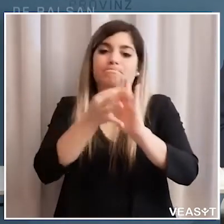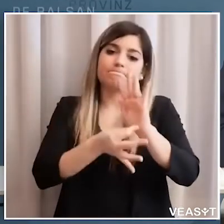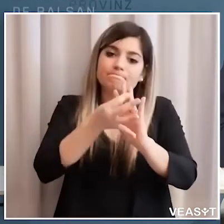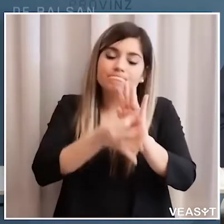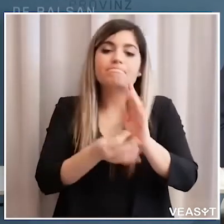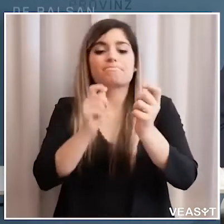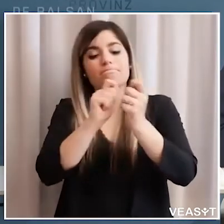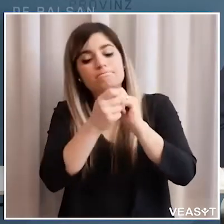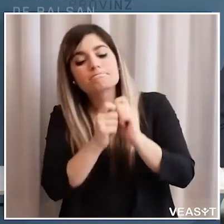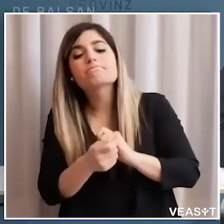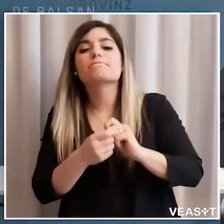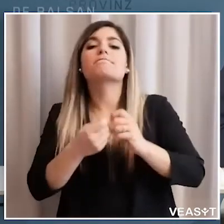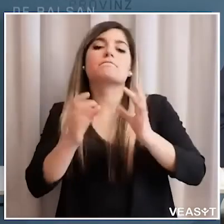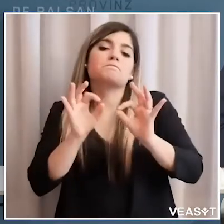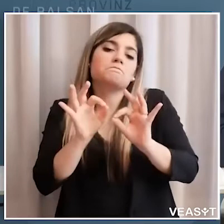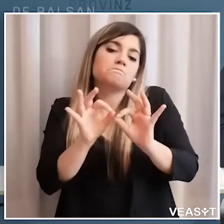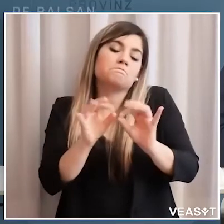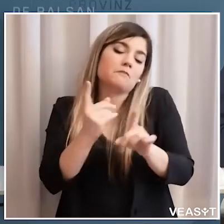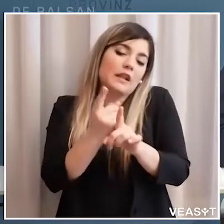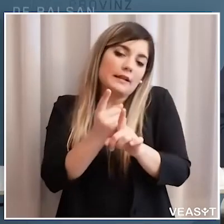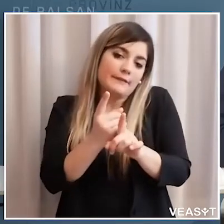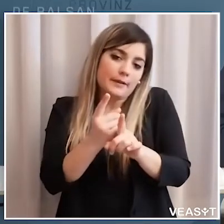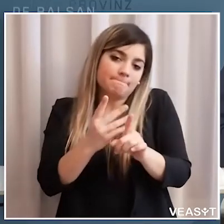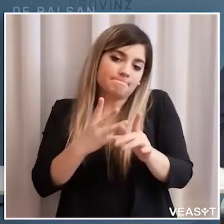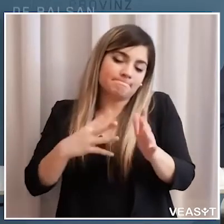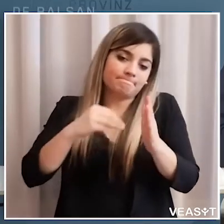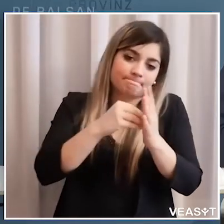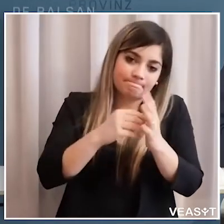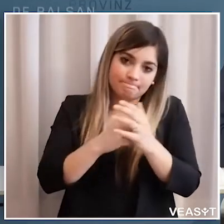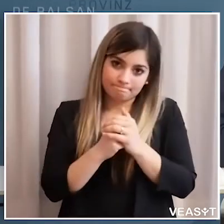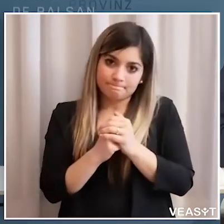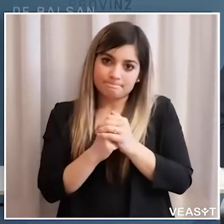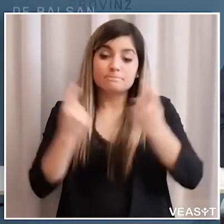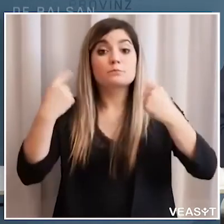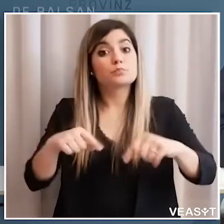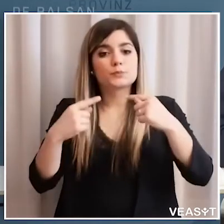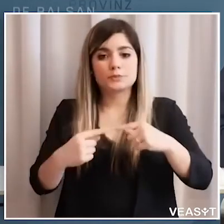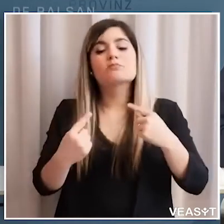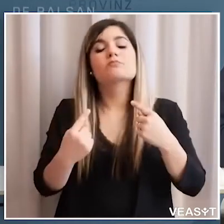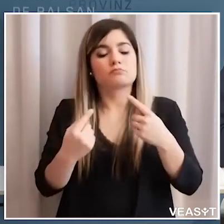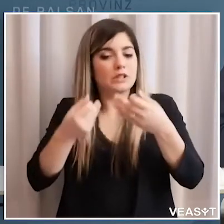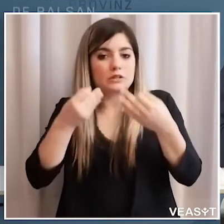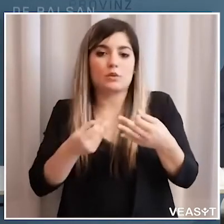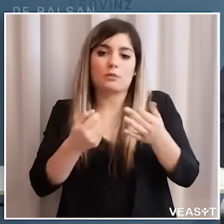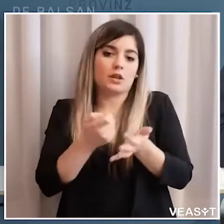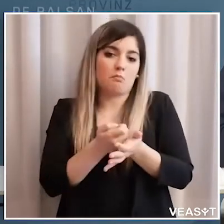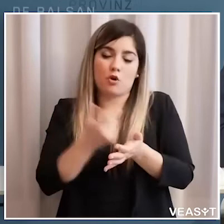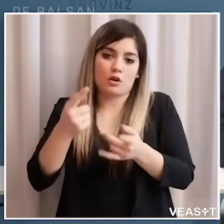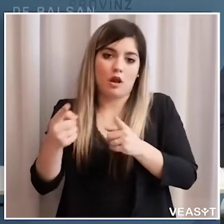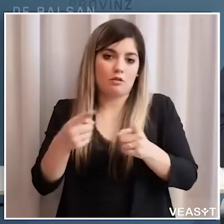contromisure che si dovessero adottare questo sicuramente è